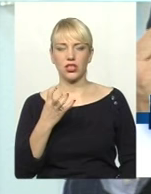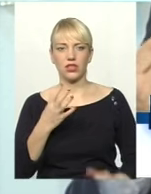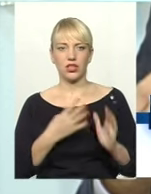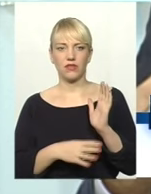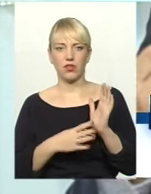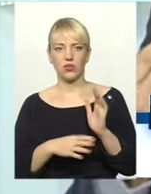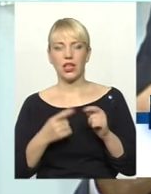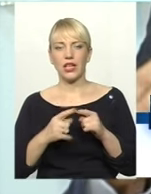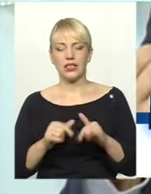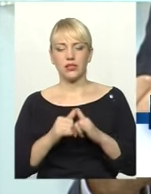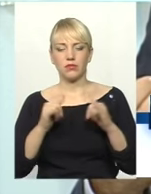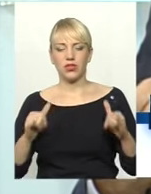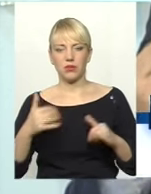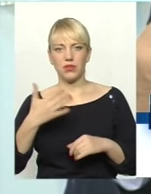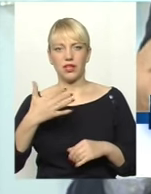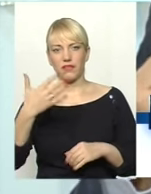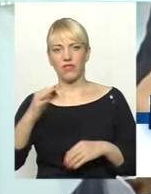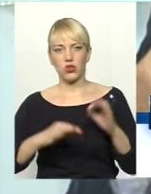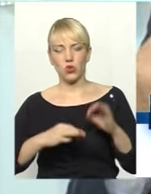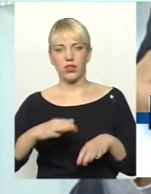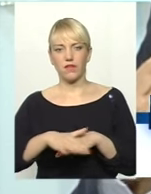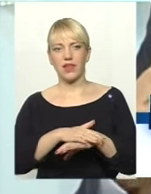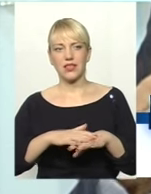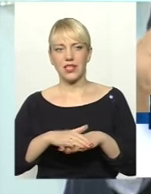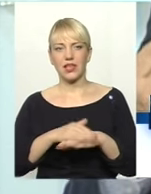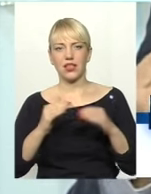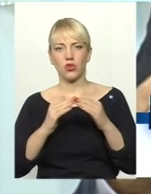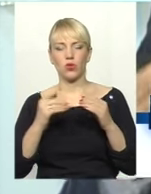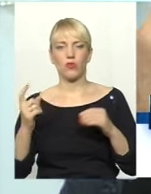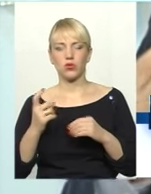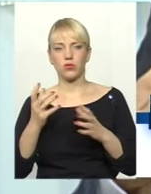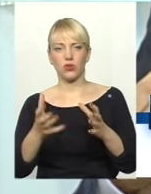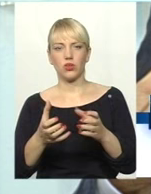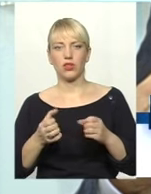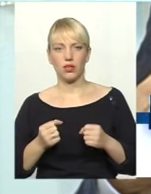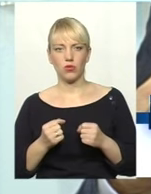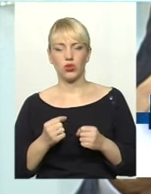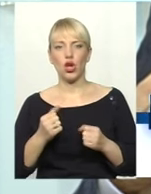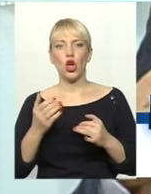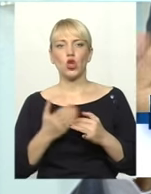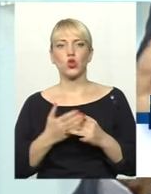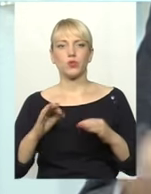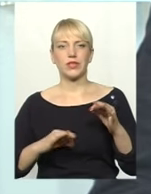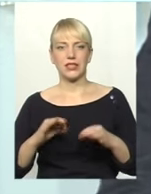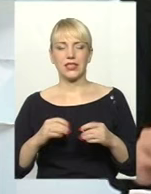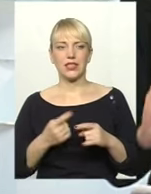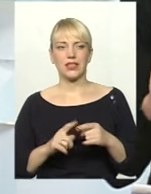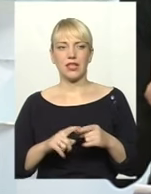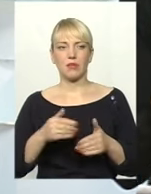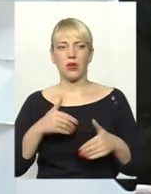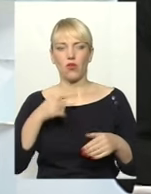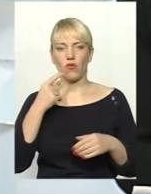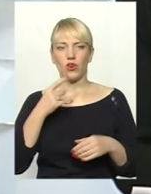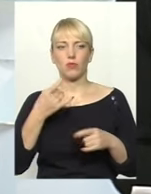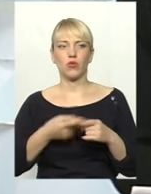Тобто більше 50% населення, домогосподарств одержують субсидії. І це ми говоримо про